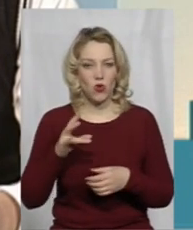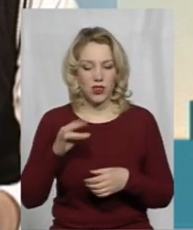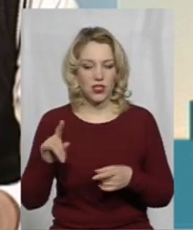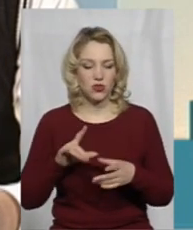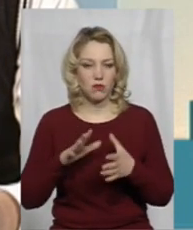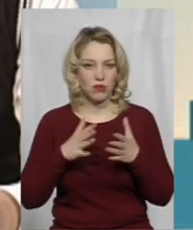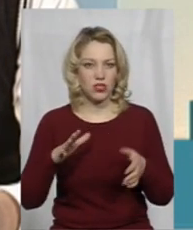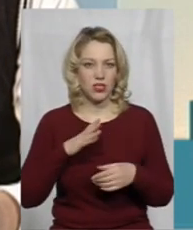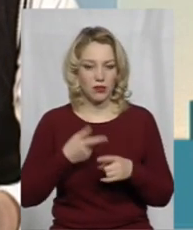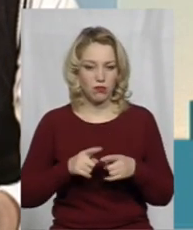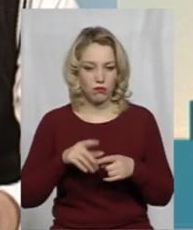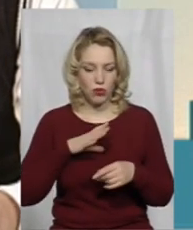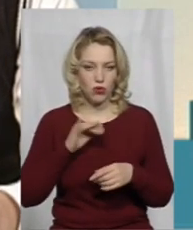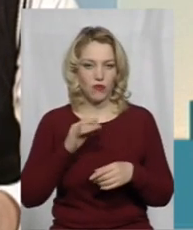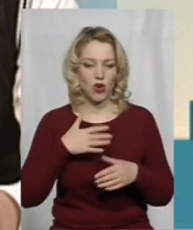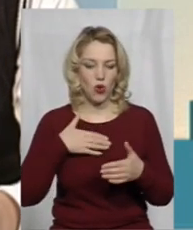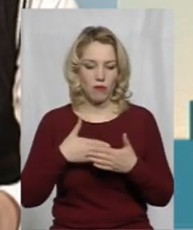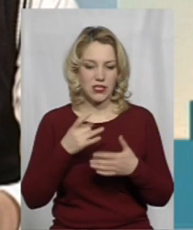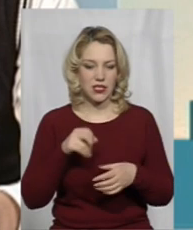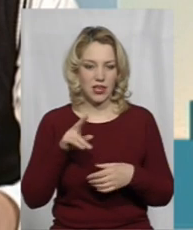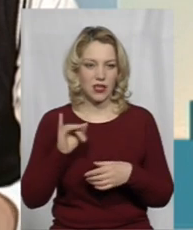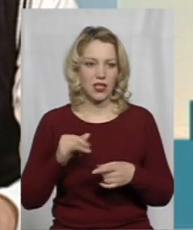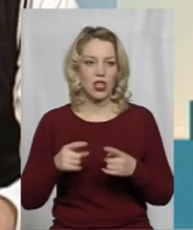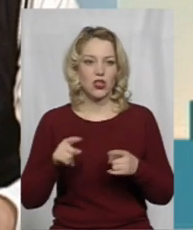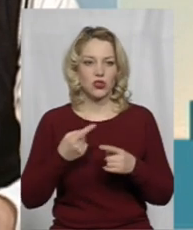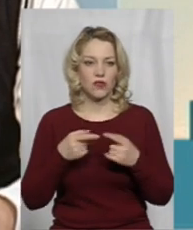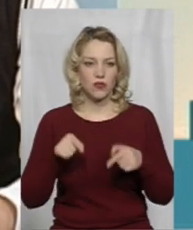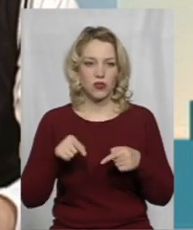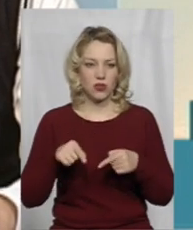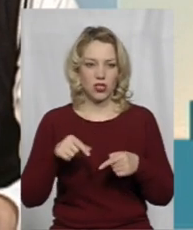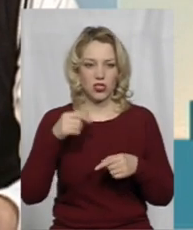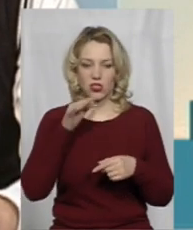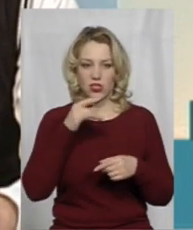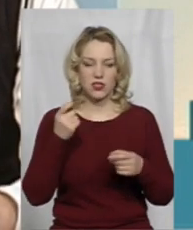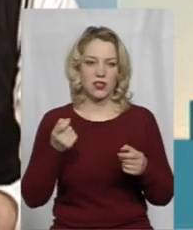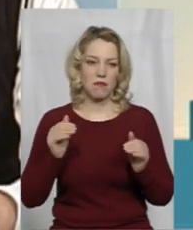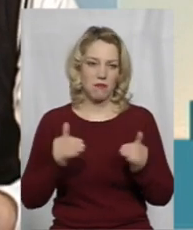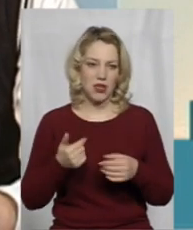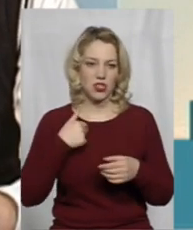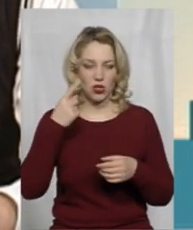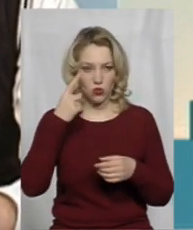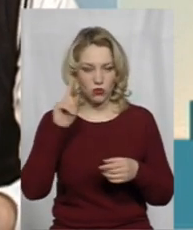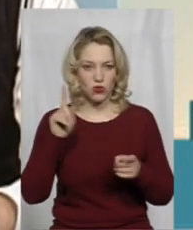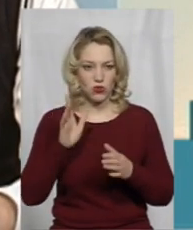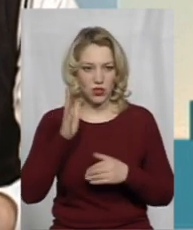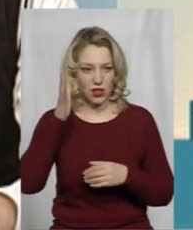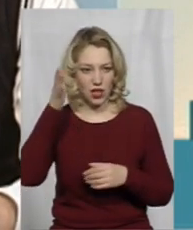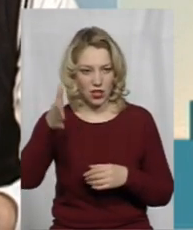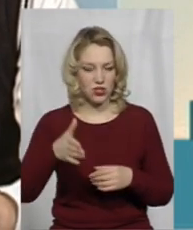більше їх було іменно в цій Громадській раді. Тому що їх менше на цей час. Я думаю, що надальше